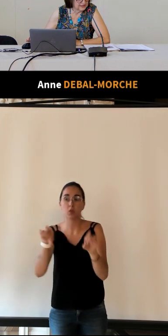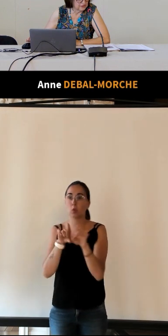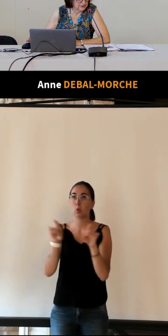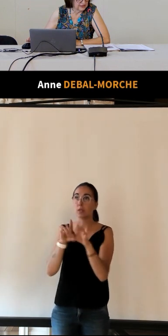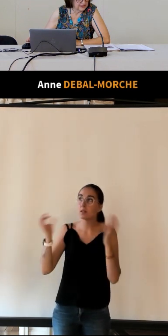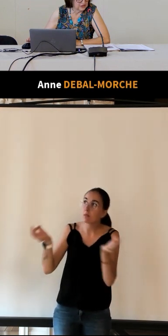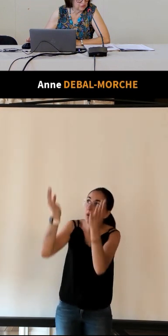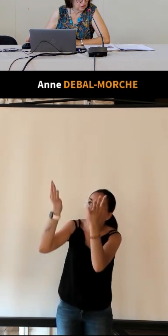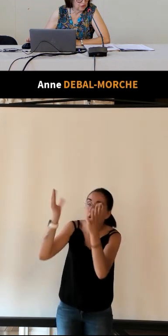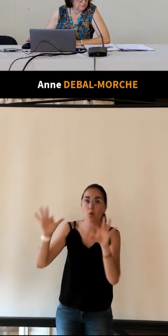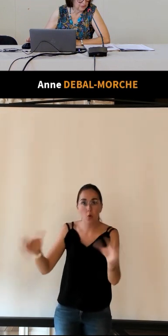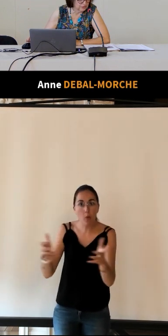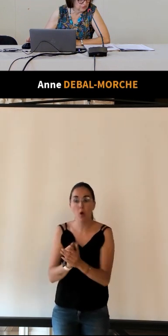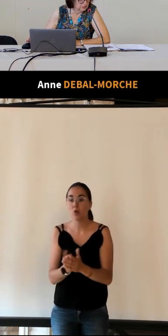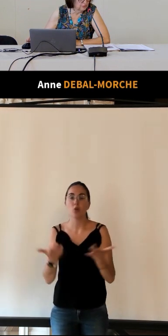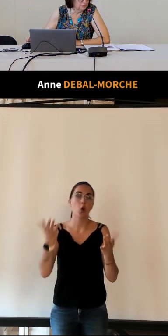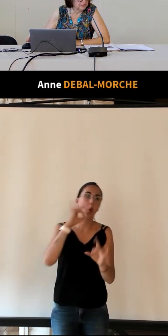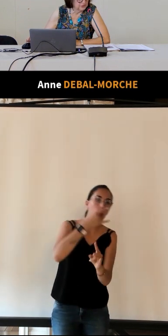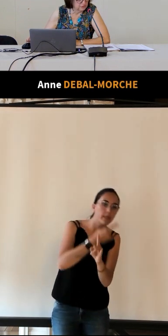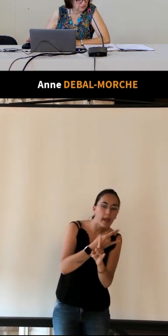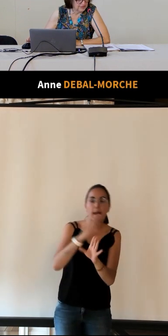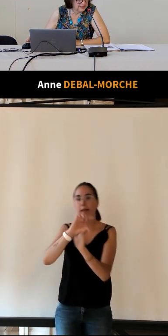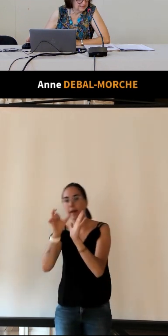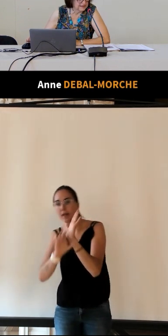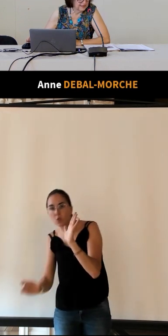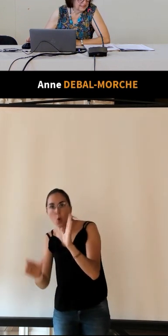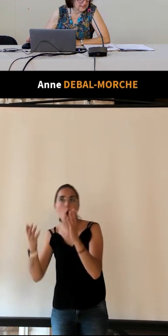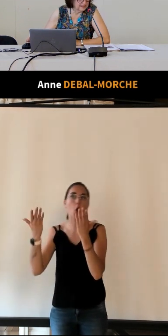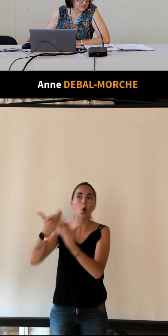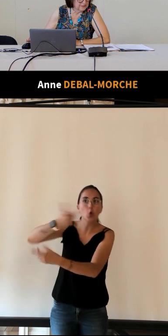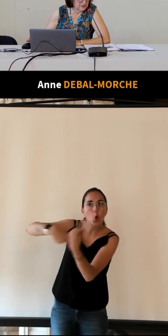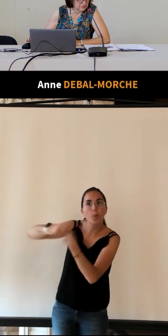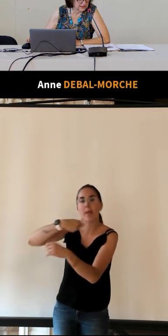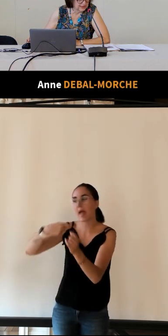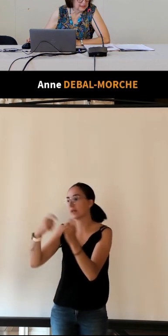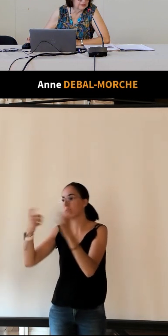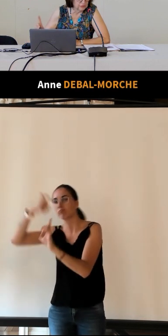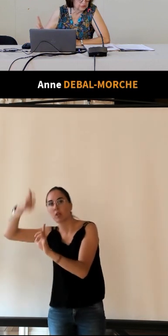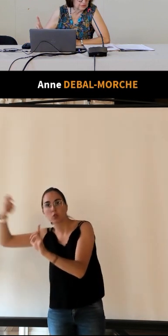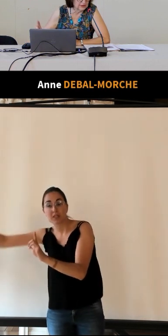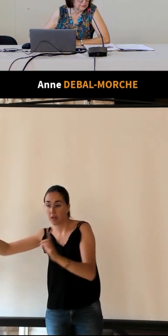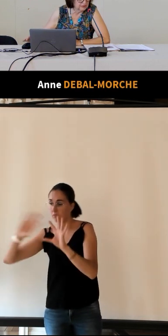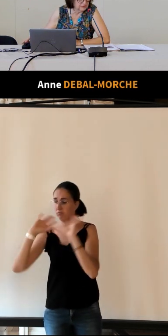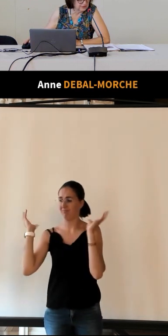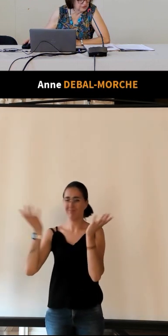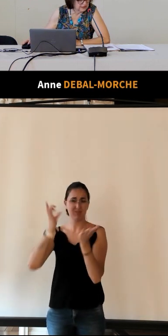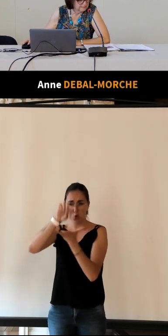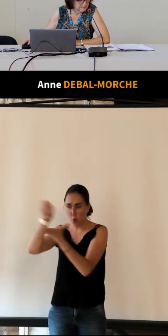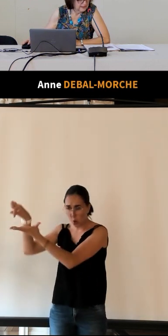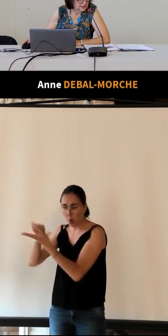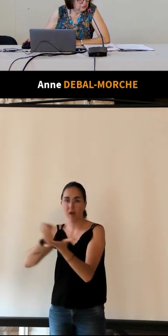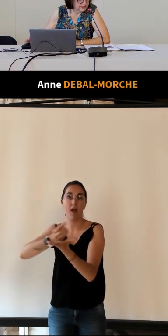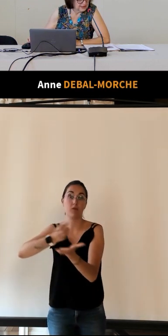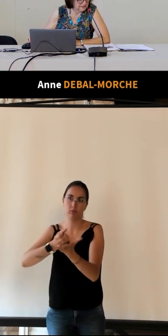adresses des hôtels restaurants pensions maisons de commerce établissements industriels toujours l'importance de l'industrie